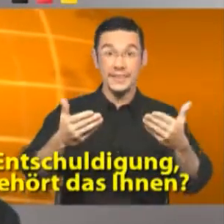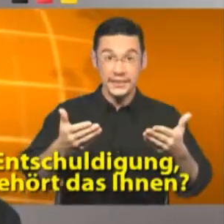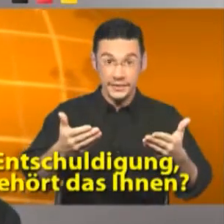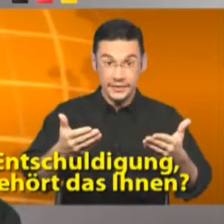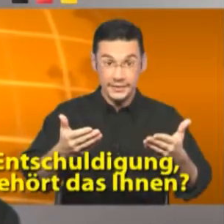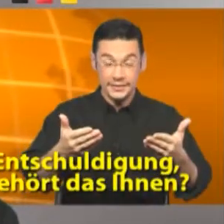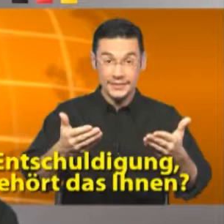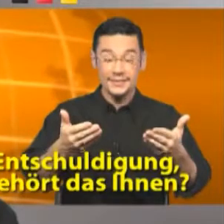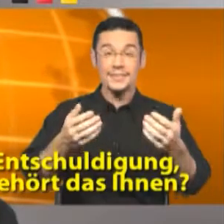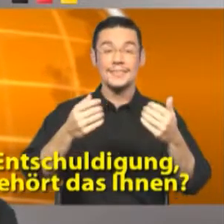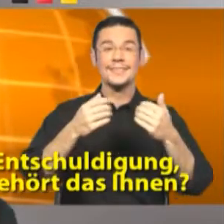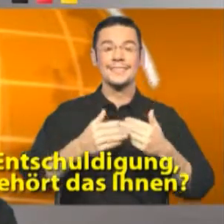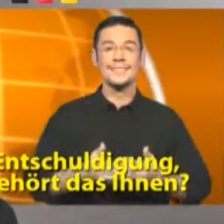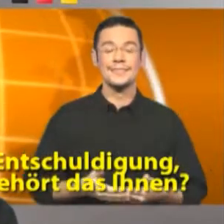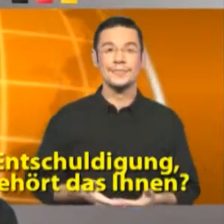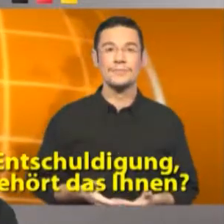Ihnen?